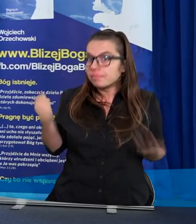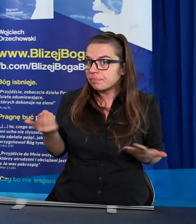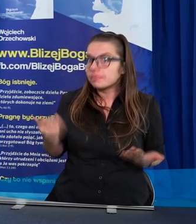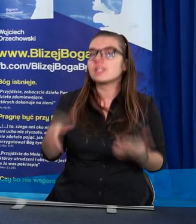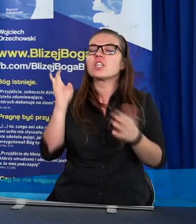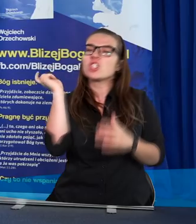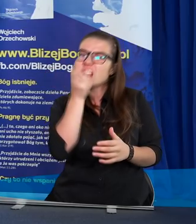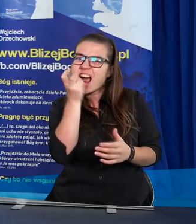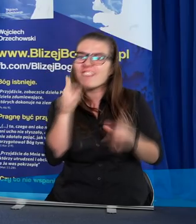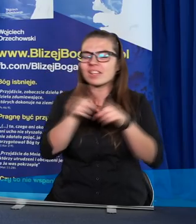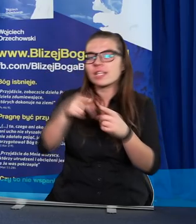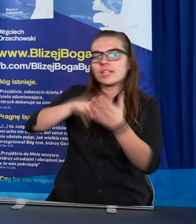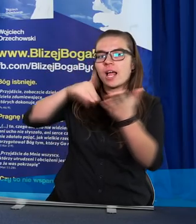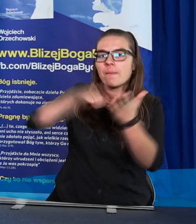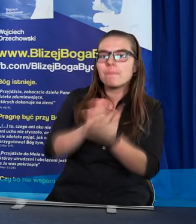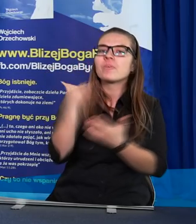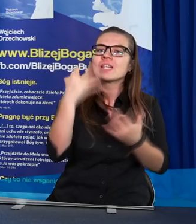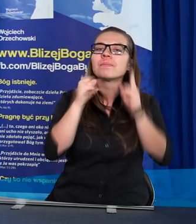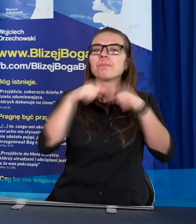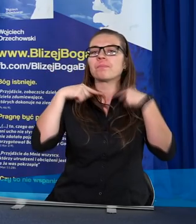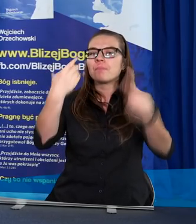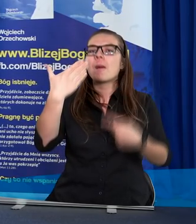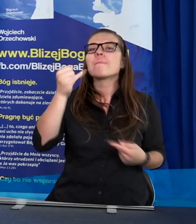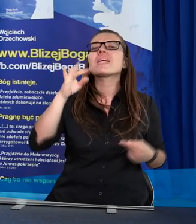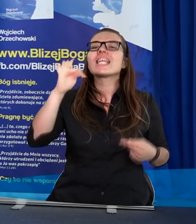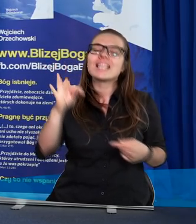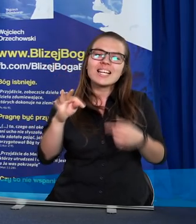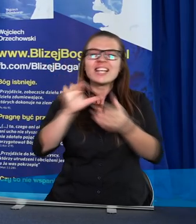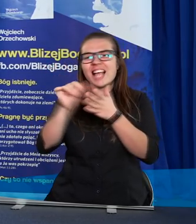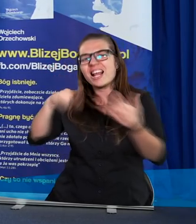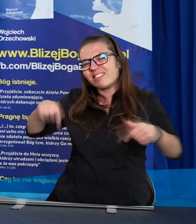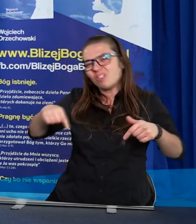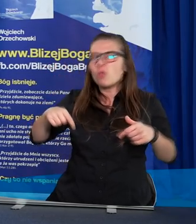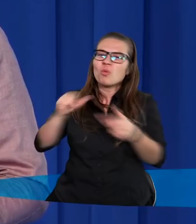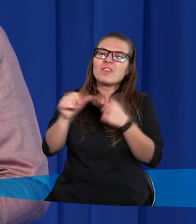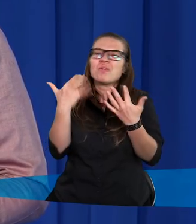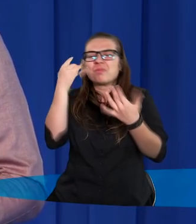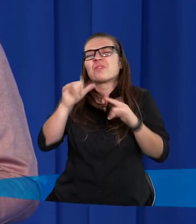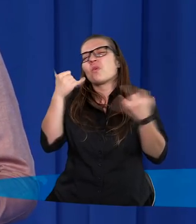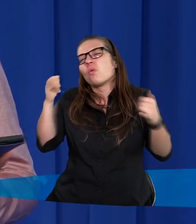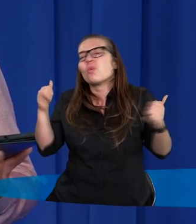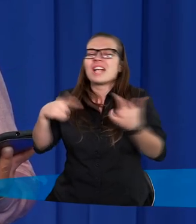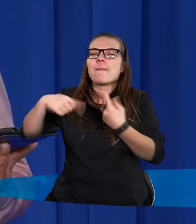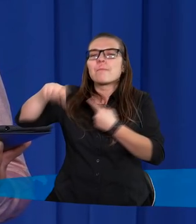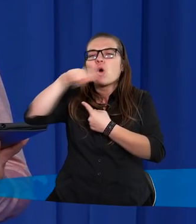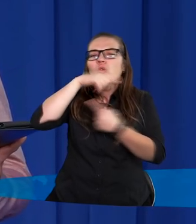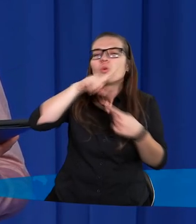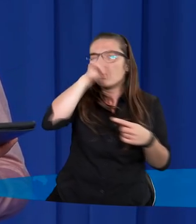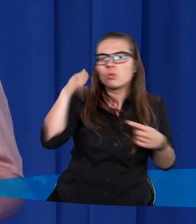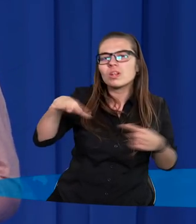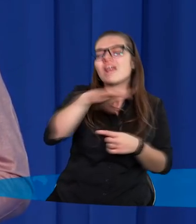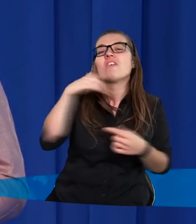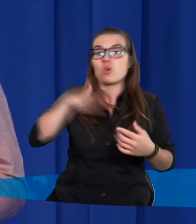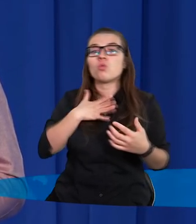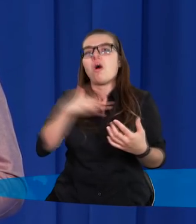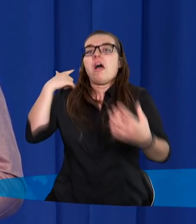ciekawych mitów, które gdzieś tam wokół nas krążą. My, zdaje się, wierzymy